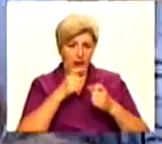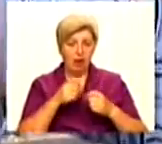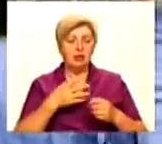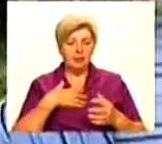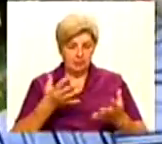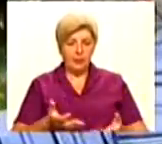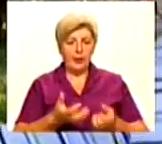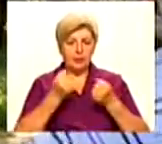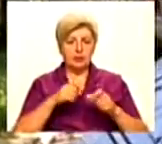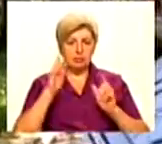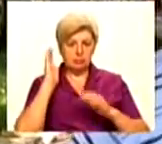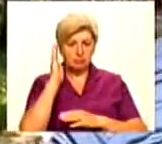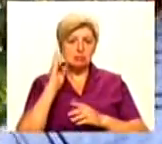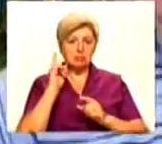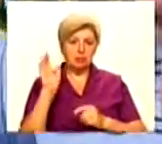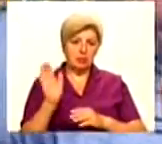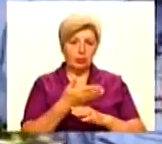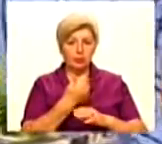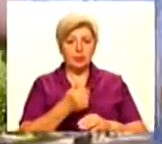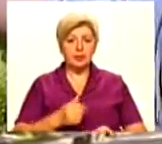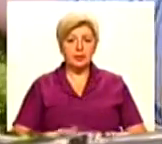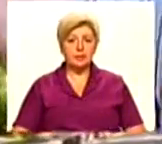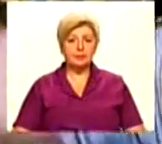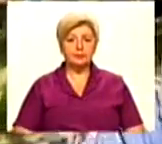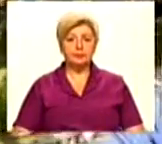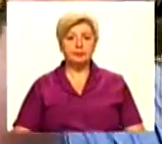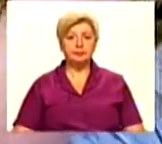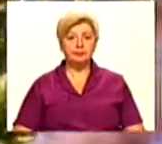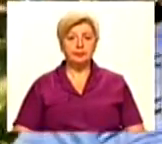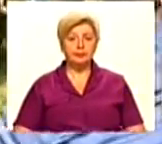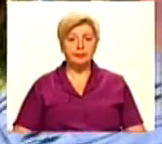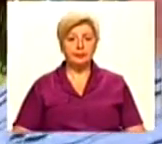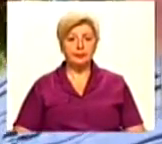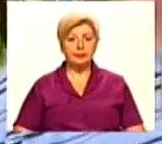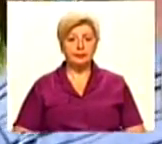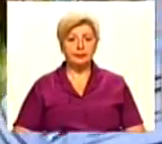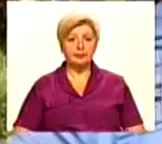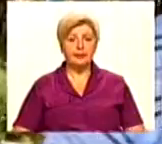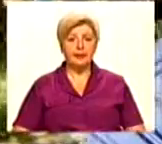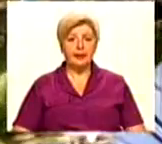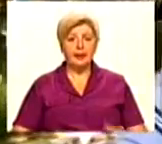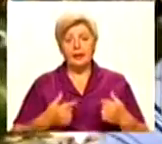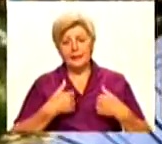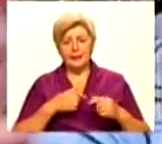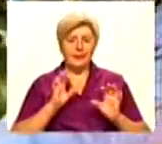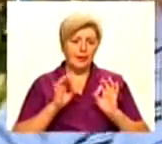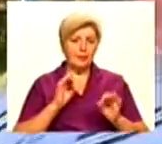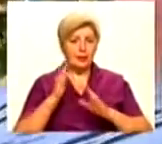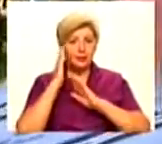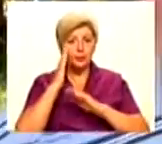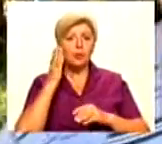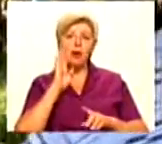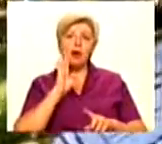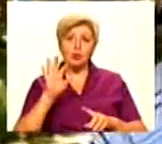У мене сюди лоджа виходить. Якщо що, вони там сидять і біля. Для мене я сплю нормально. А жінка,